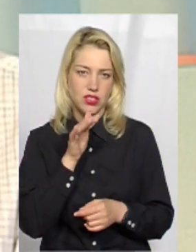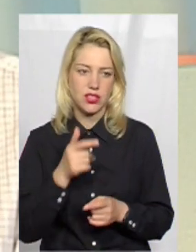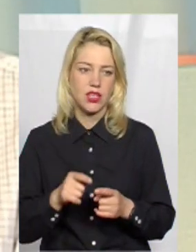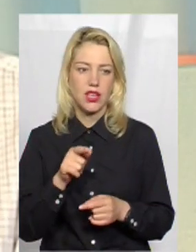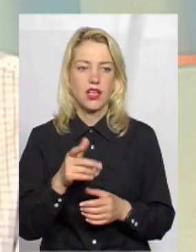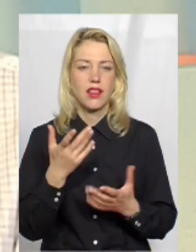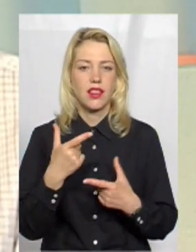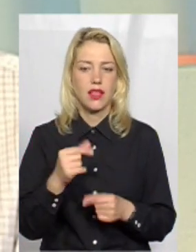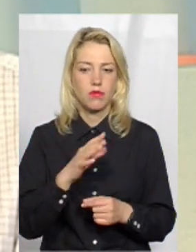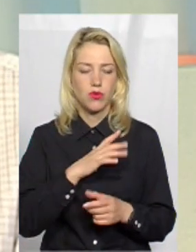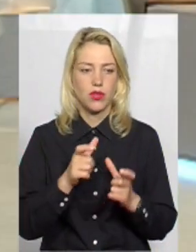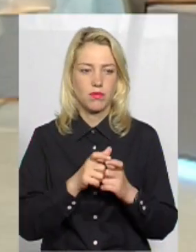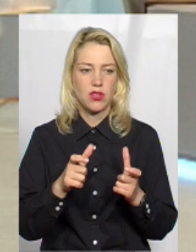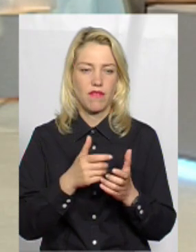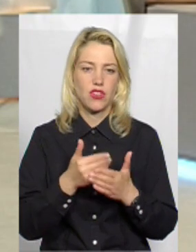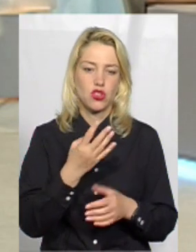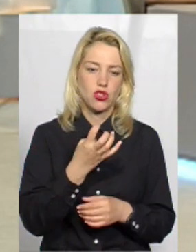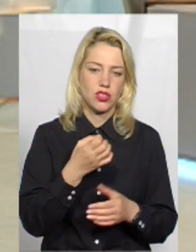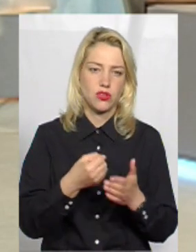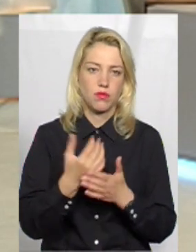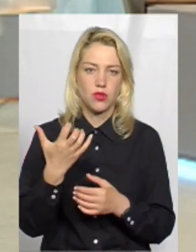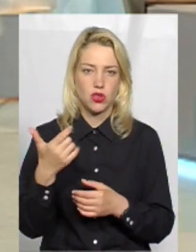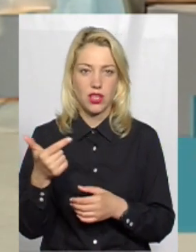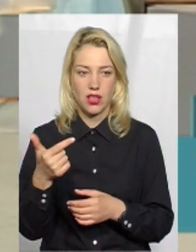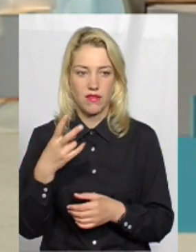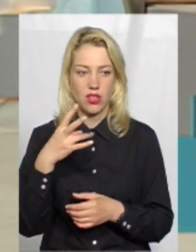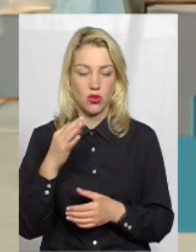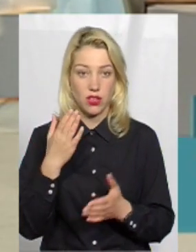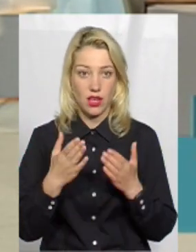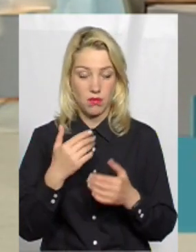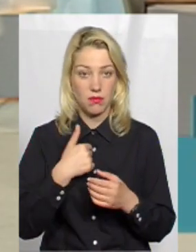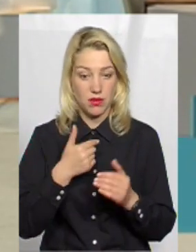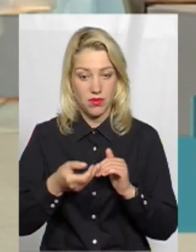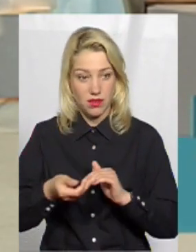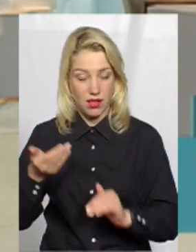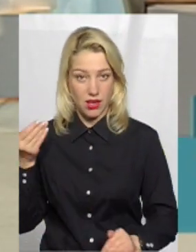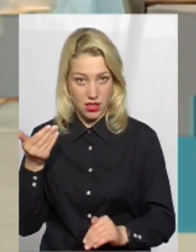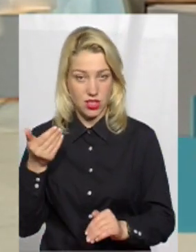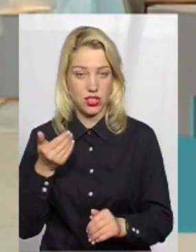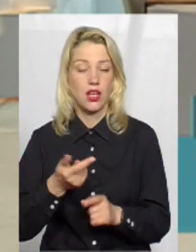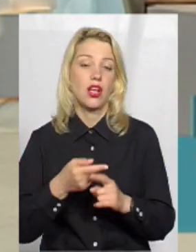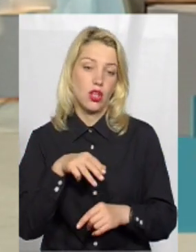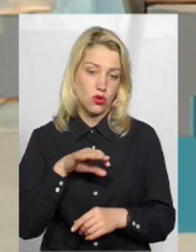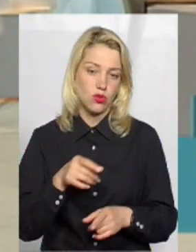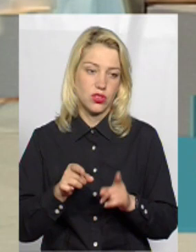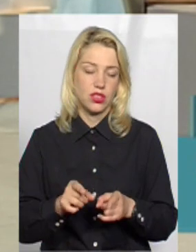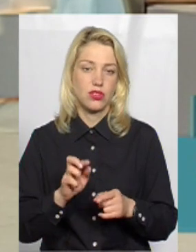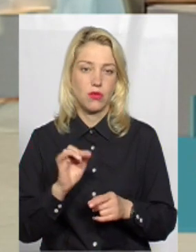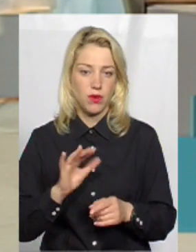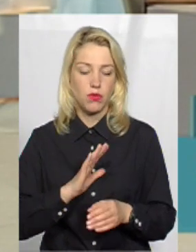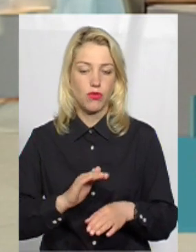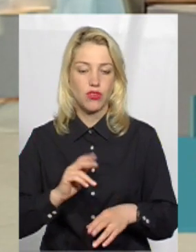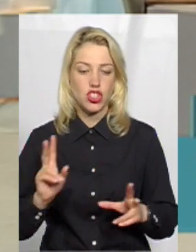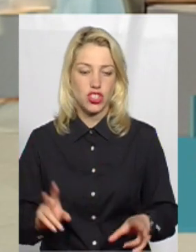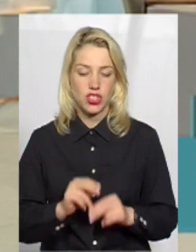квитки в середньому коштували від 400 до 500 гривень, але якби ми спохватилися трішечки раніше, то дійсно був реальний